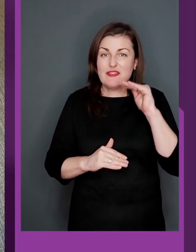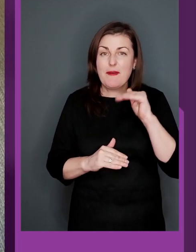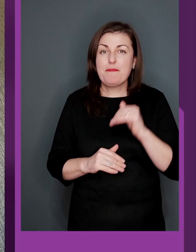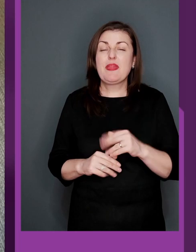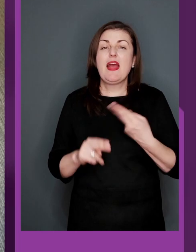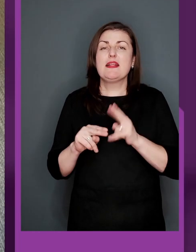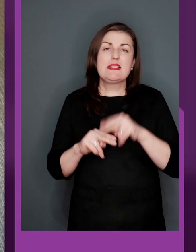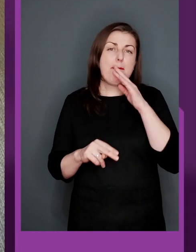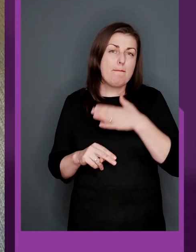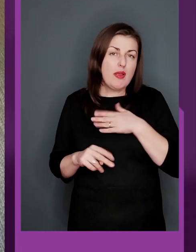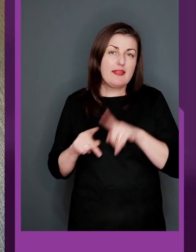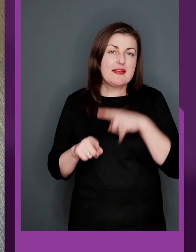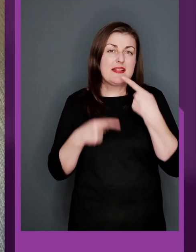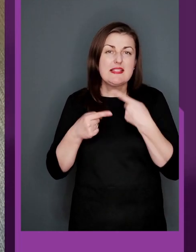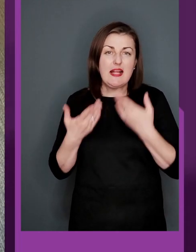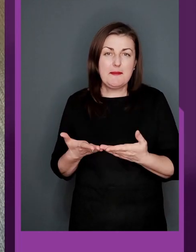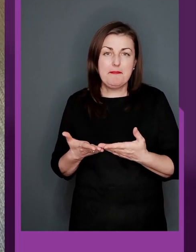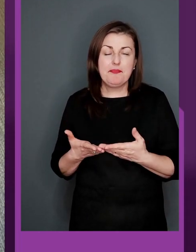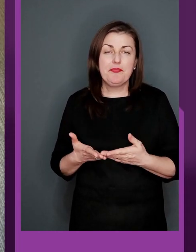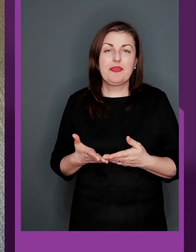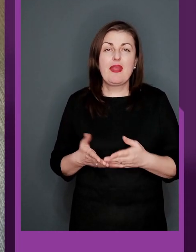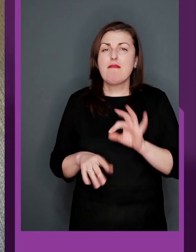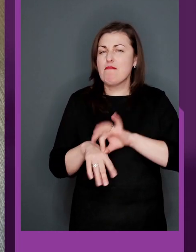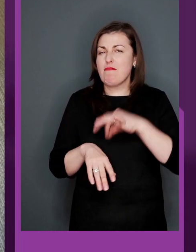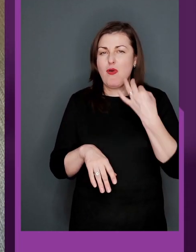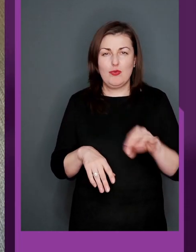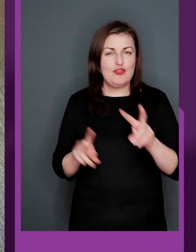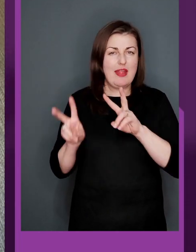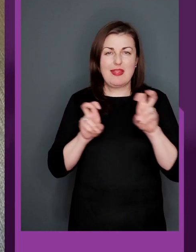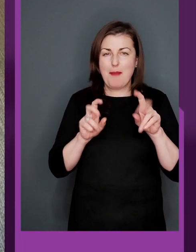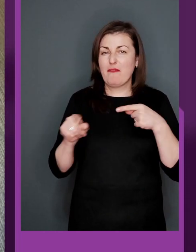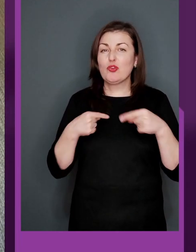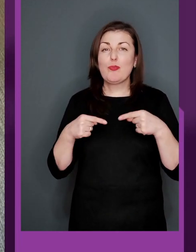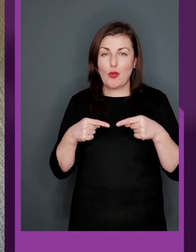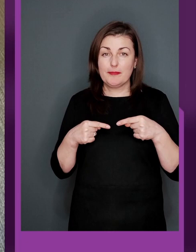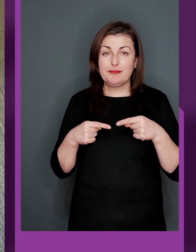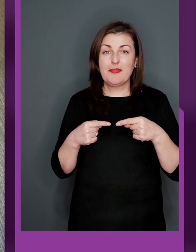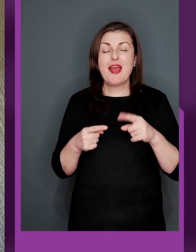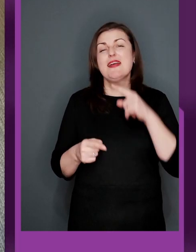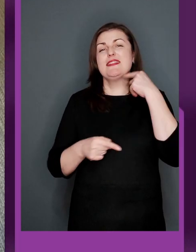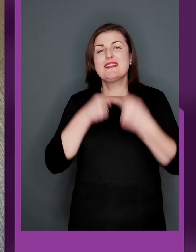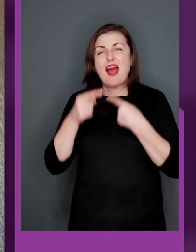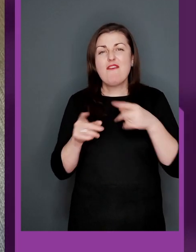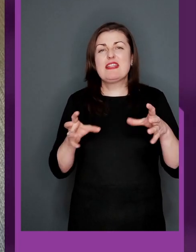ще з дитинства, це моя, як сказати, болюча тема, футбол,